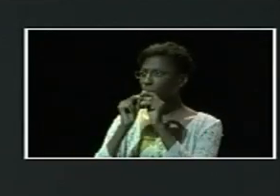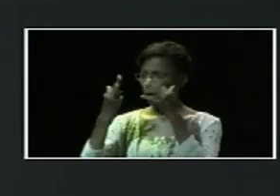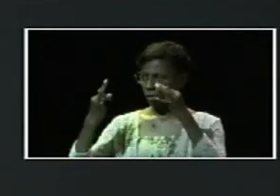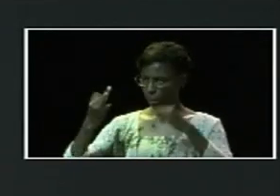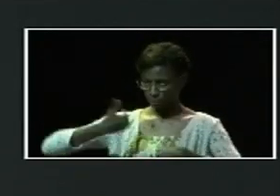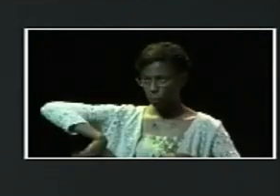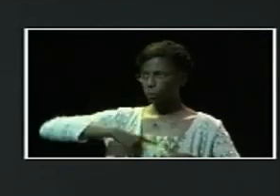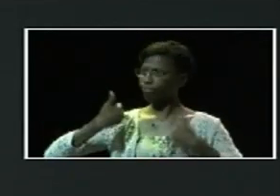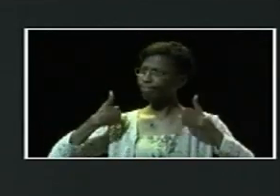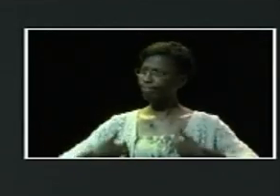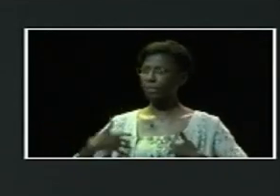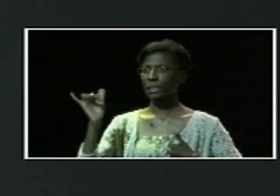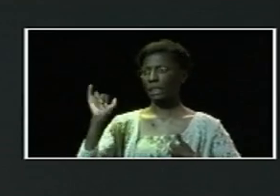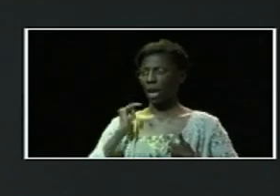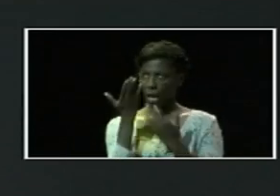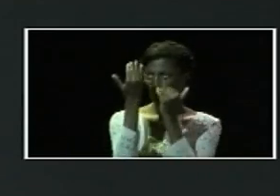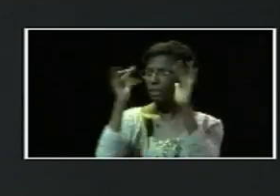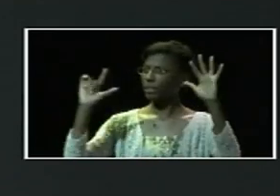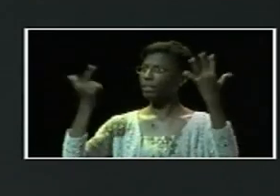des Adventistes du septième jour.